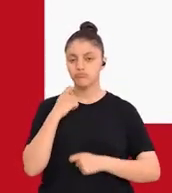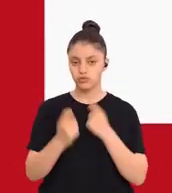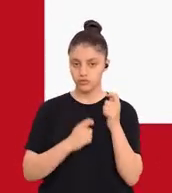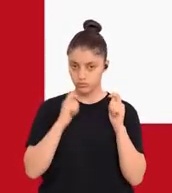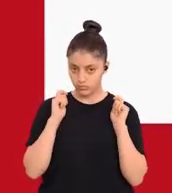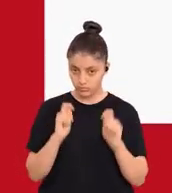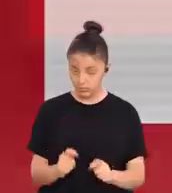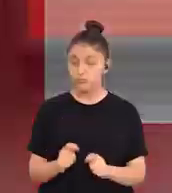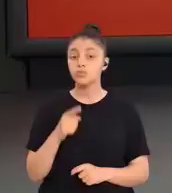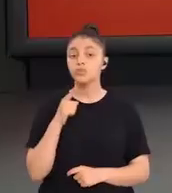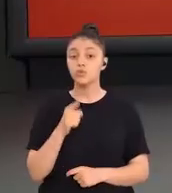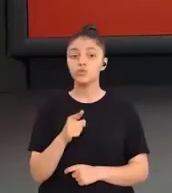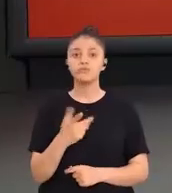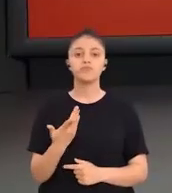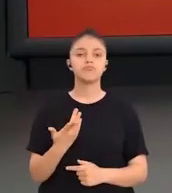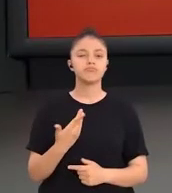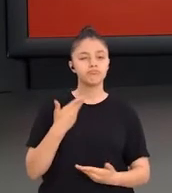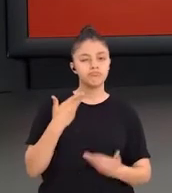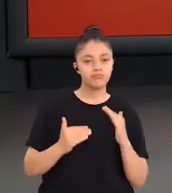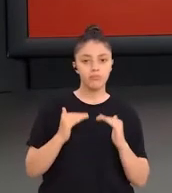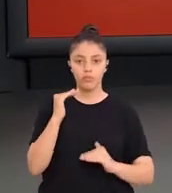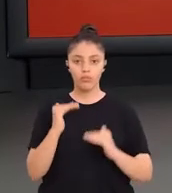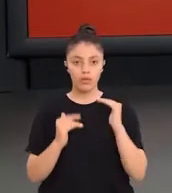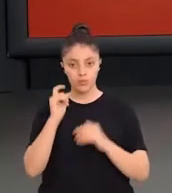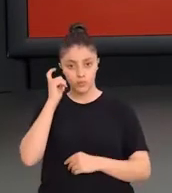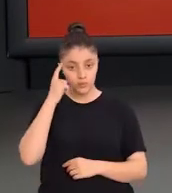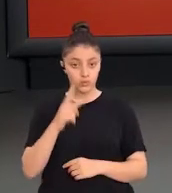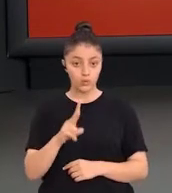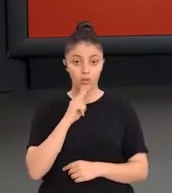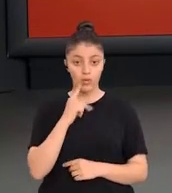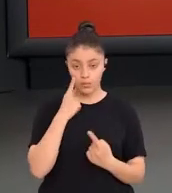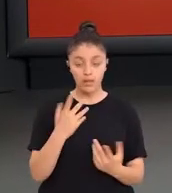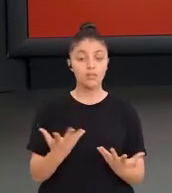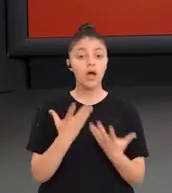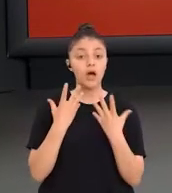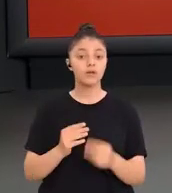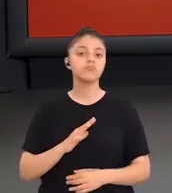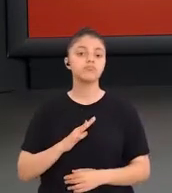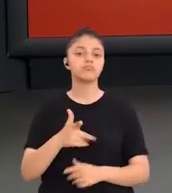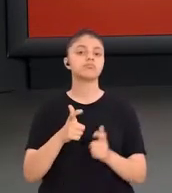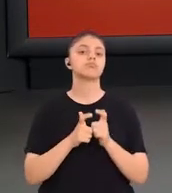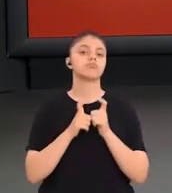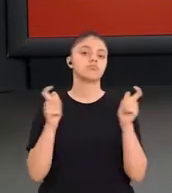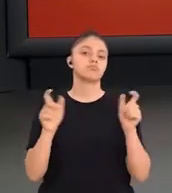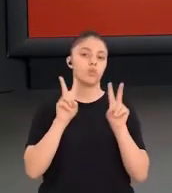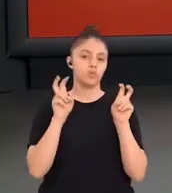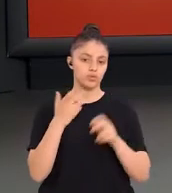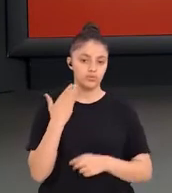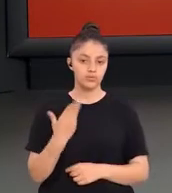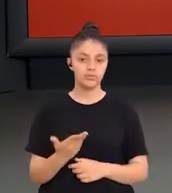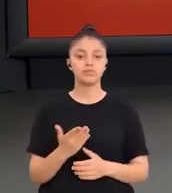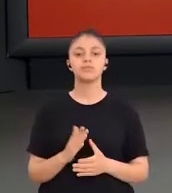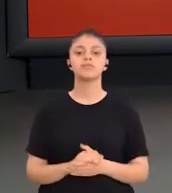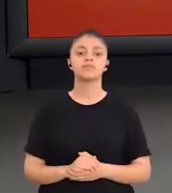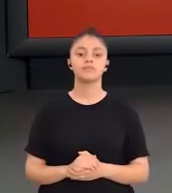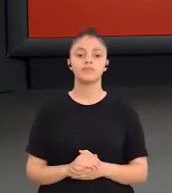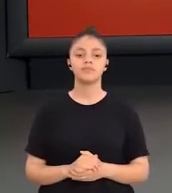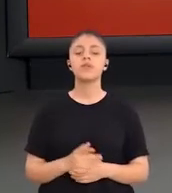uygulanması ve bunun değerlendirilmesi daha iyiye götürülmesi olarak ele almaktadır.